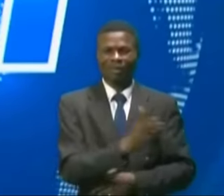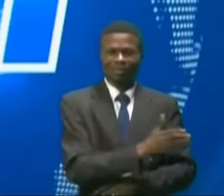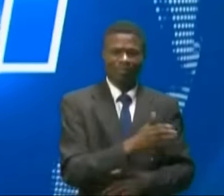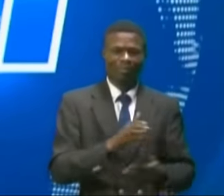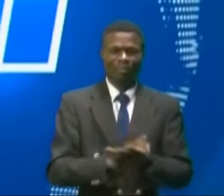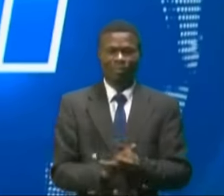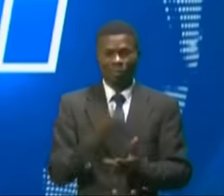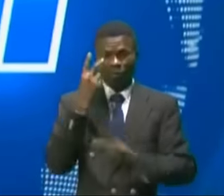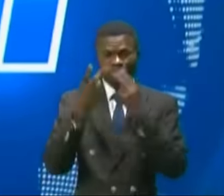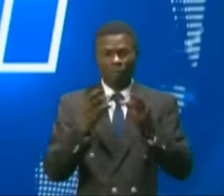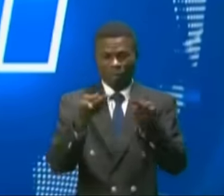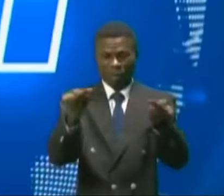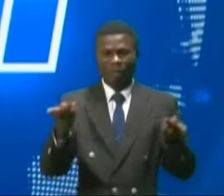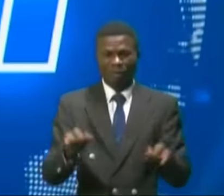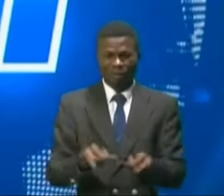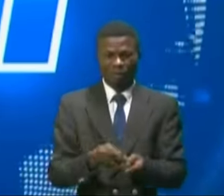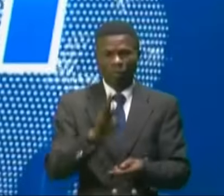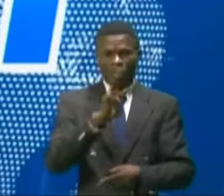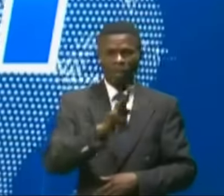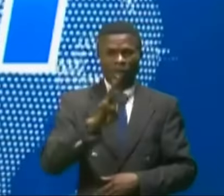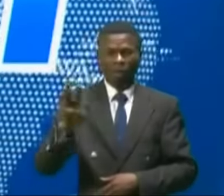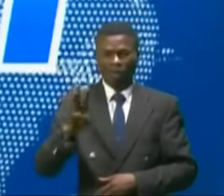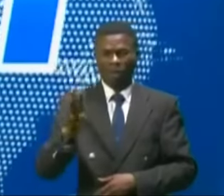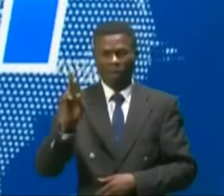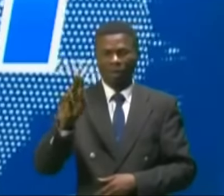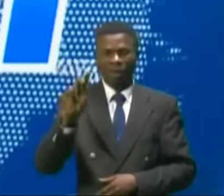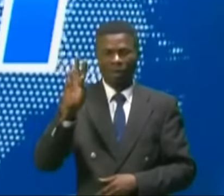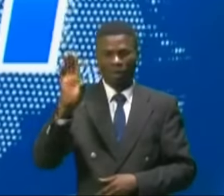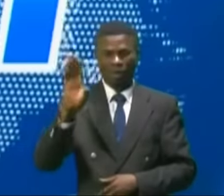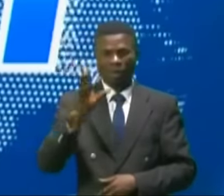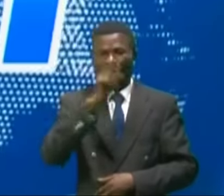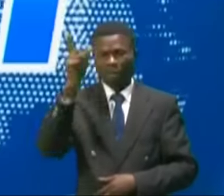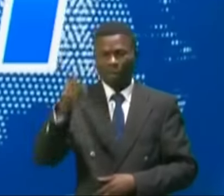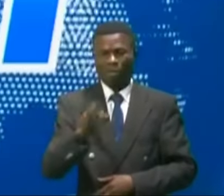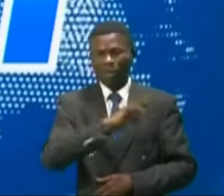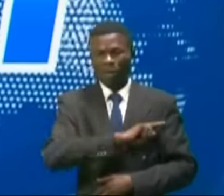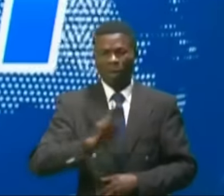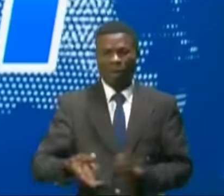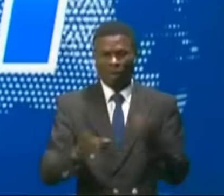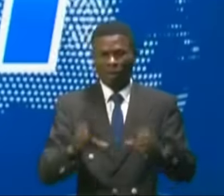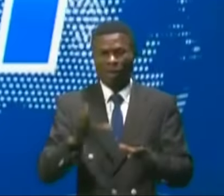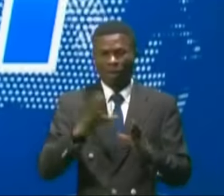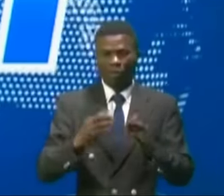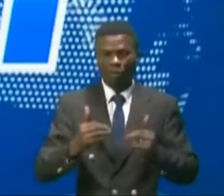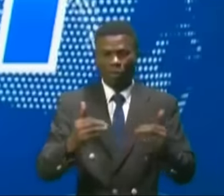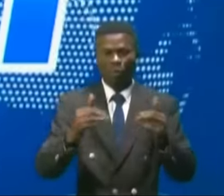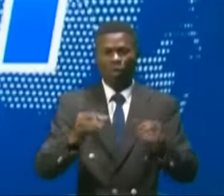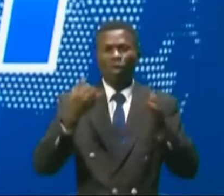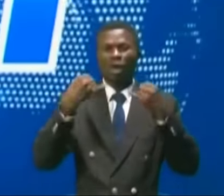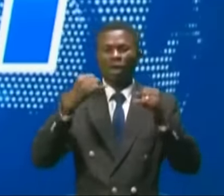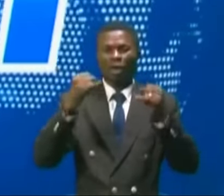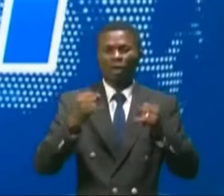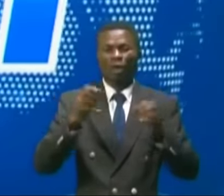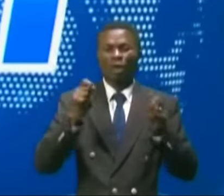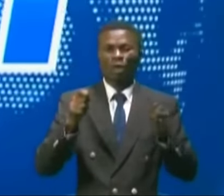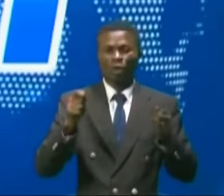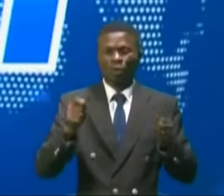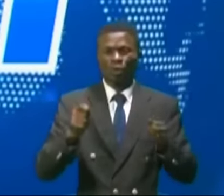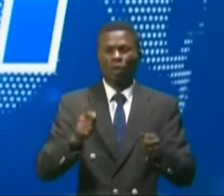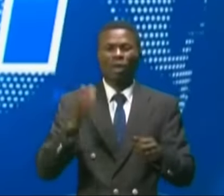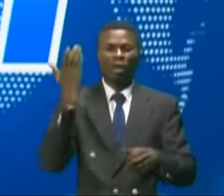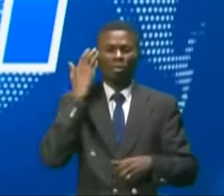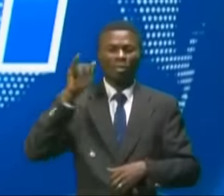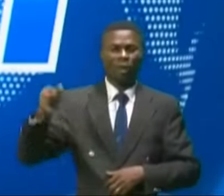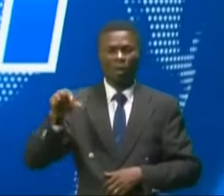Visitez notre site www.rtnc.cd pour la suite avec l'actualité, un journal de Jacques Abouaba,